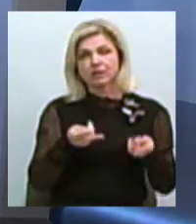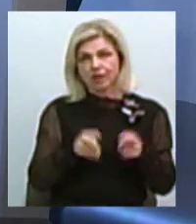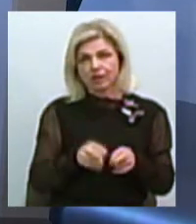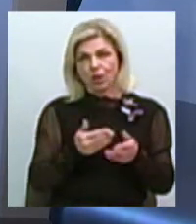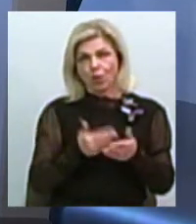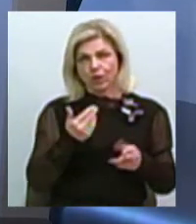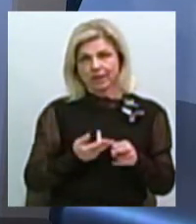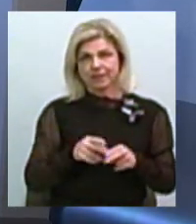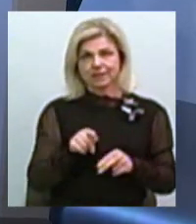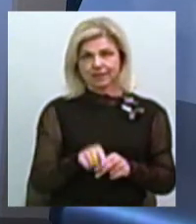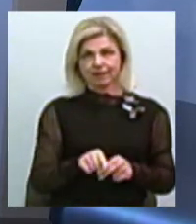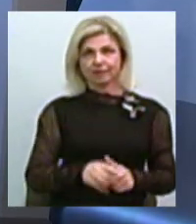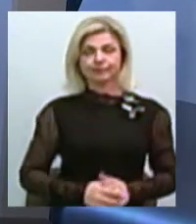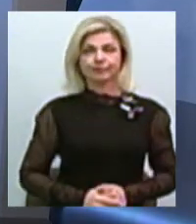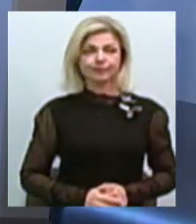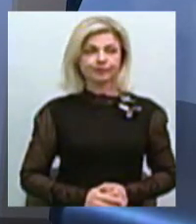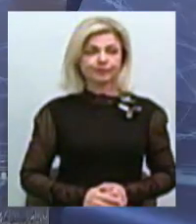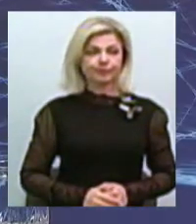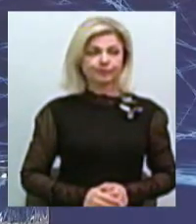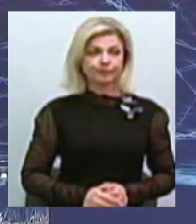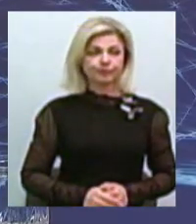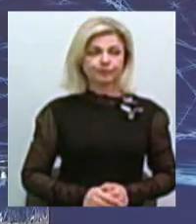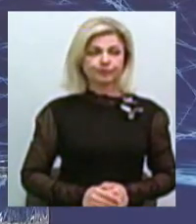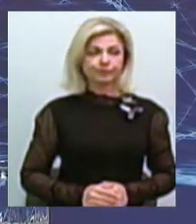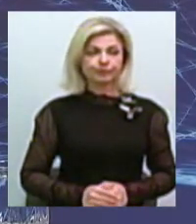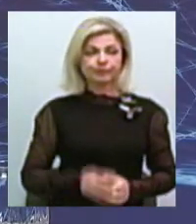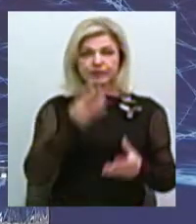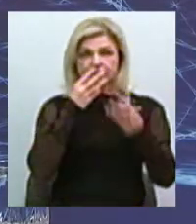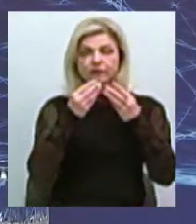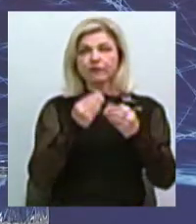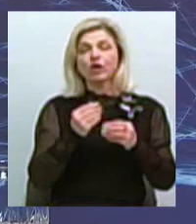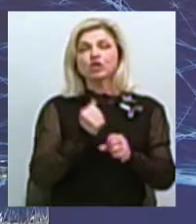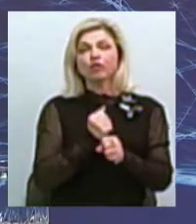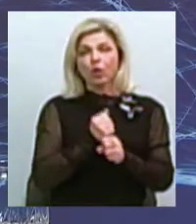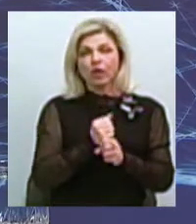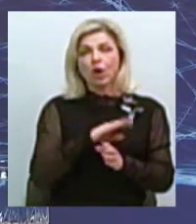синтетично створені підземні ходи.